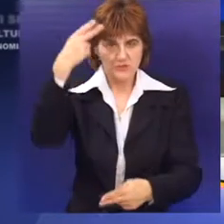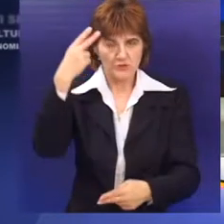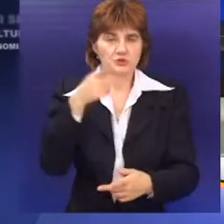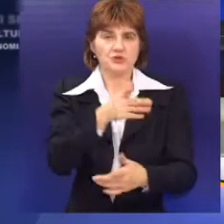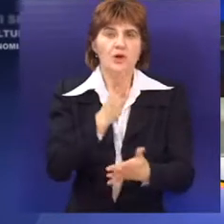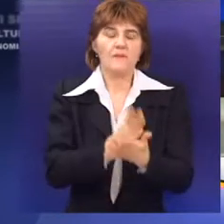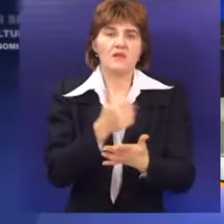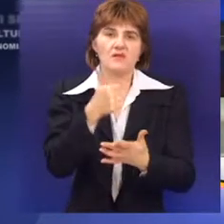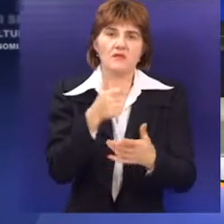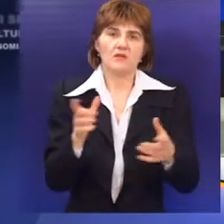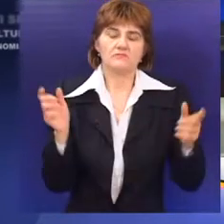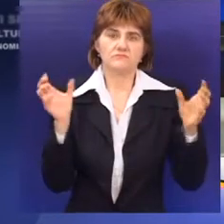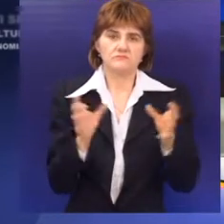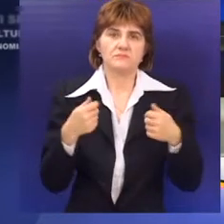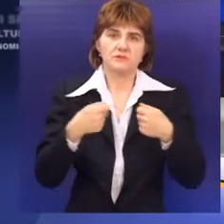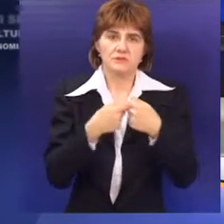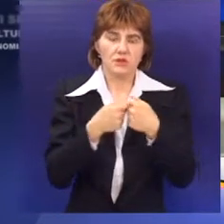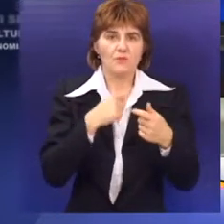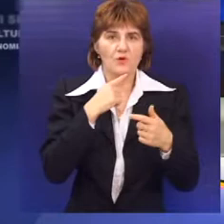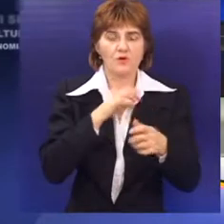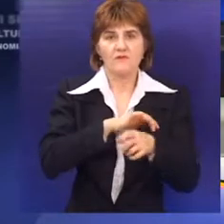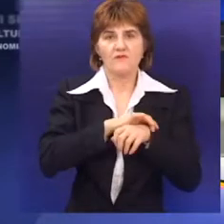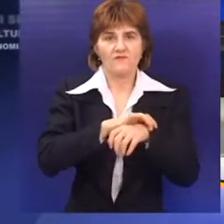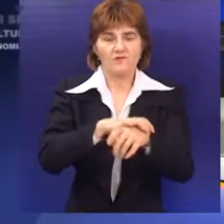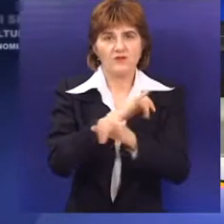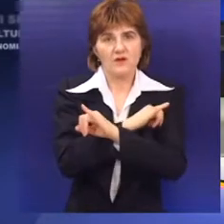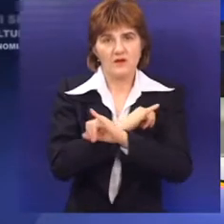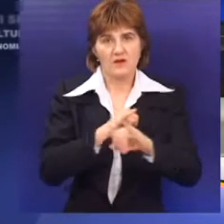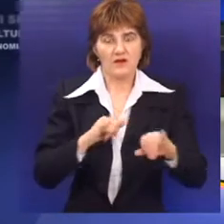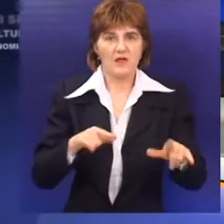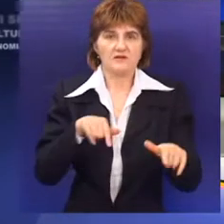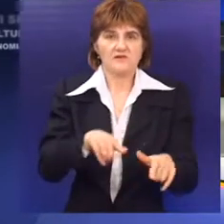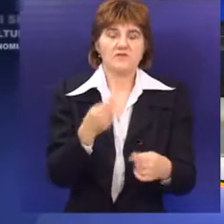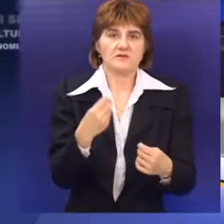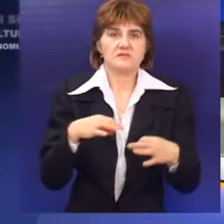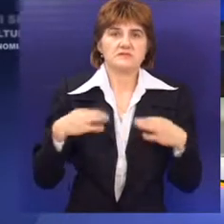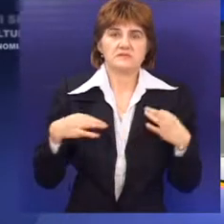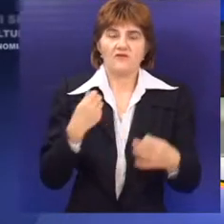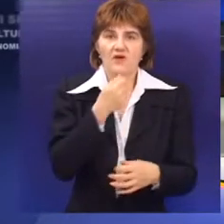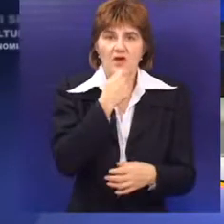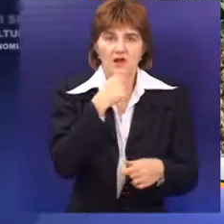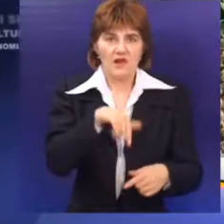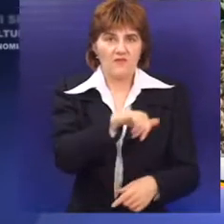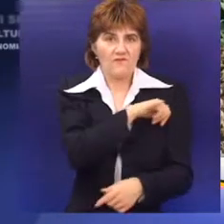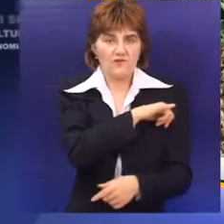jedan tim koji će imati za cilj podsticanje organske proizvodnje na teritoriji Vojvodine.